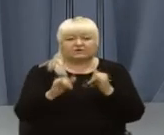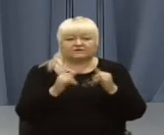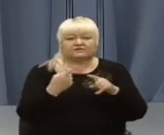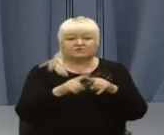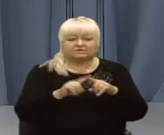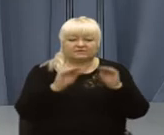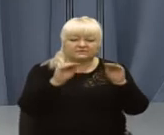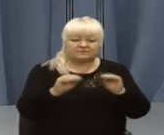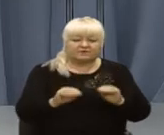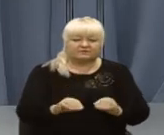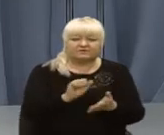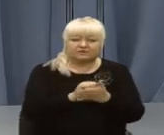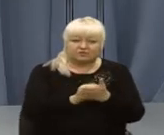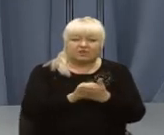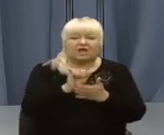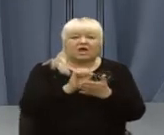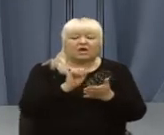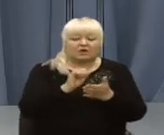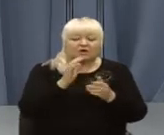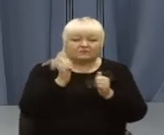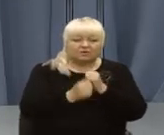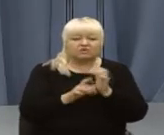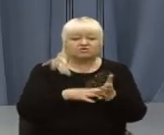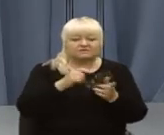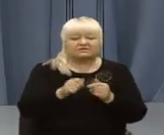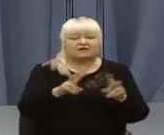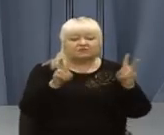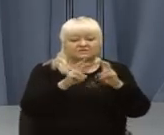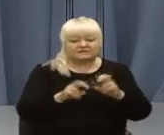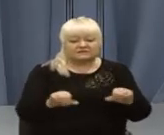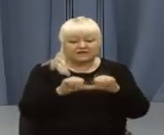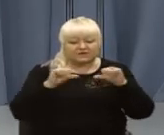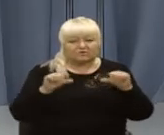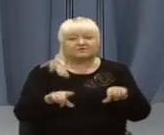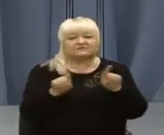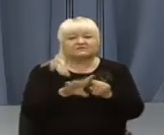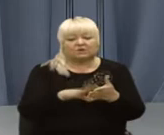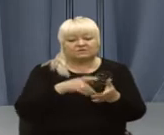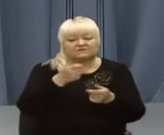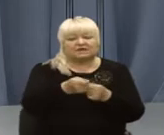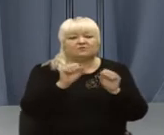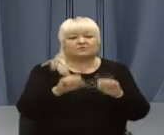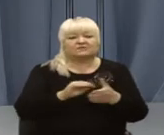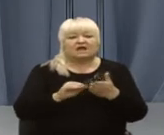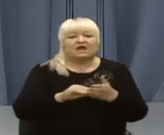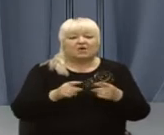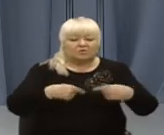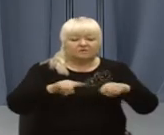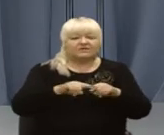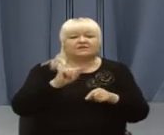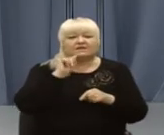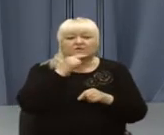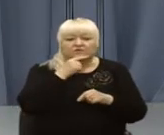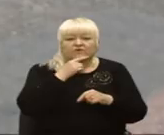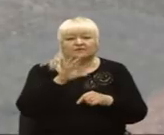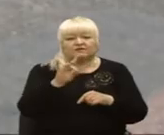заповнити декларацію. Кожну заяву розглядає комісія. Із надзвичайних ситуацій таку заяву можна подати у відділ економіки Другобицької